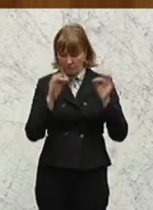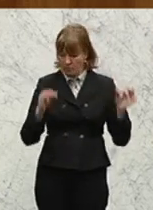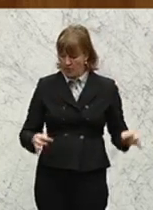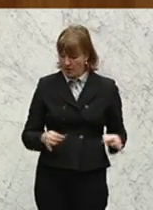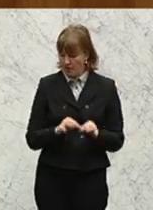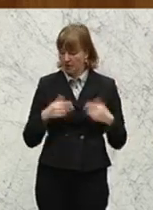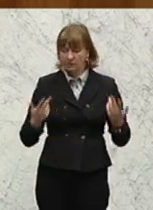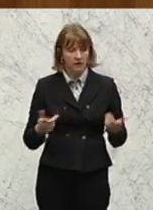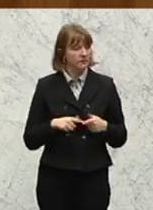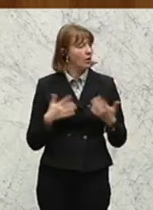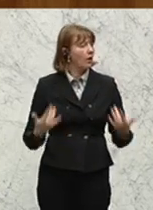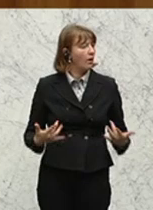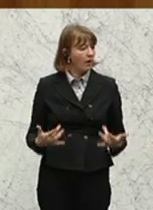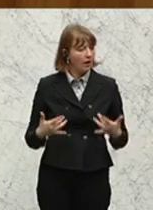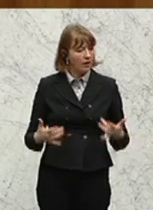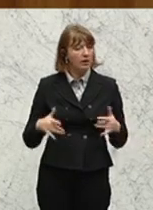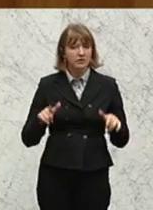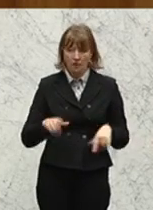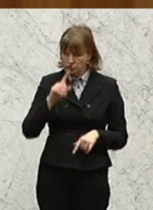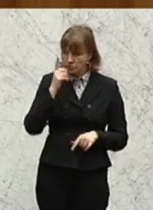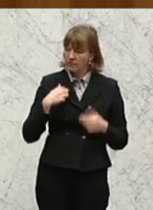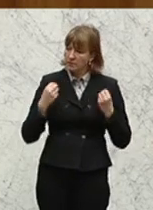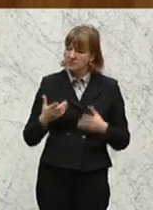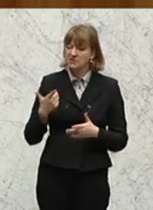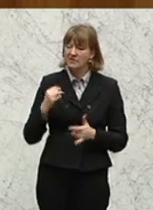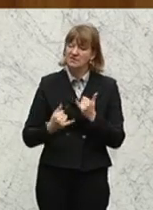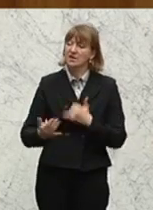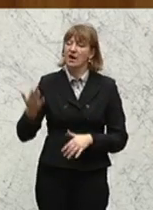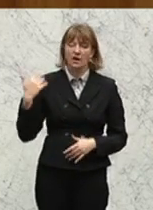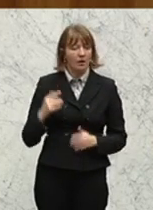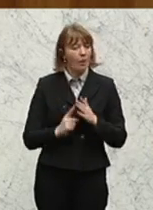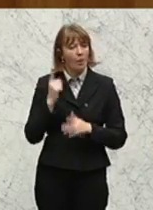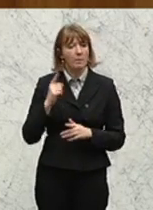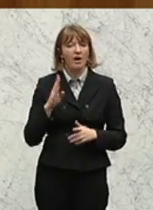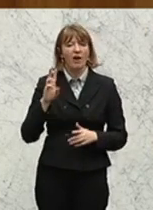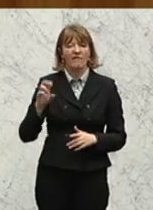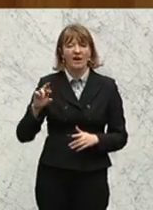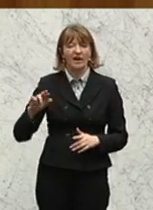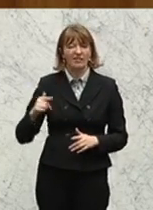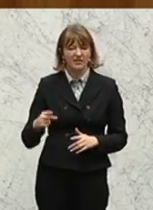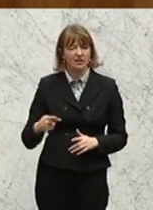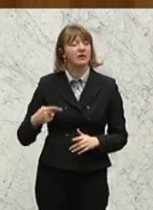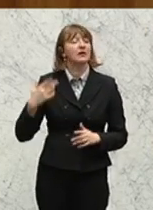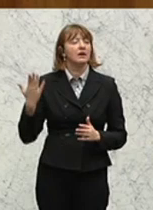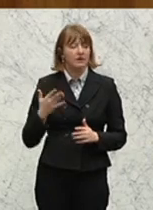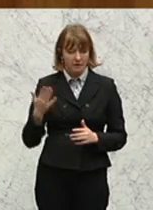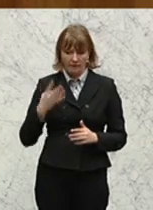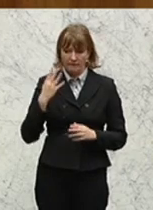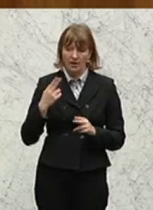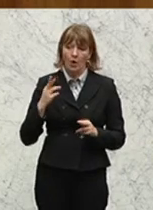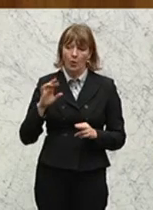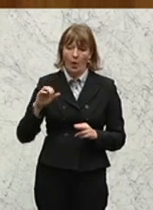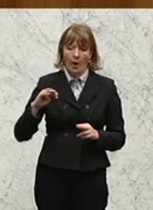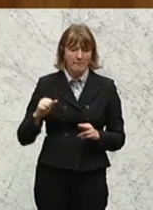abschließend. Wir haben heuer auch ein schlimmen Ereignisses gedacht. Vor 20 Jahren sind in Oberwart vier Roma durch einen heimtückischen